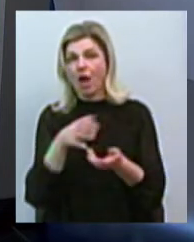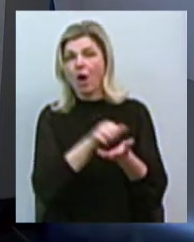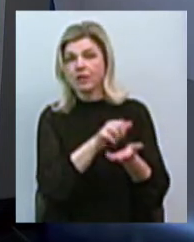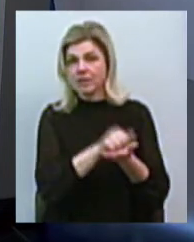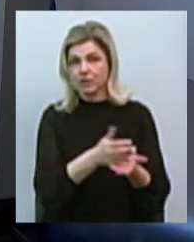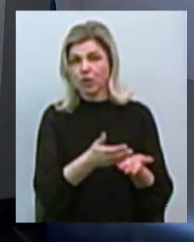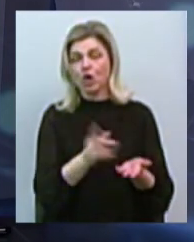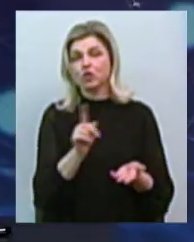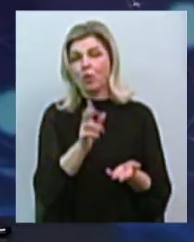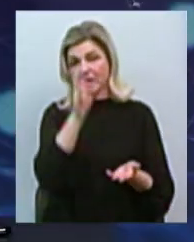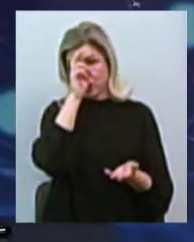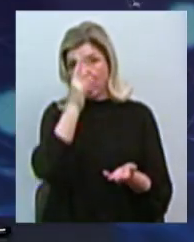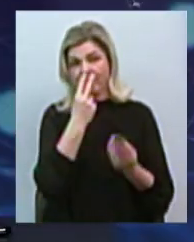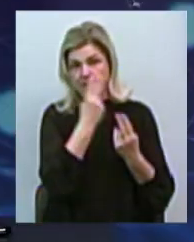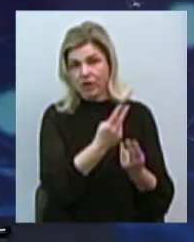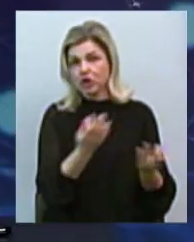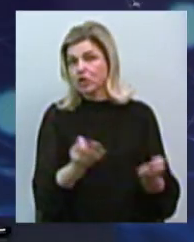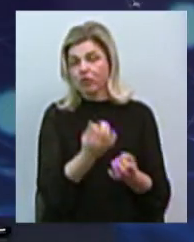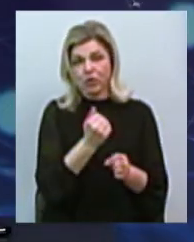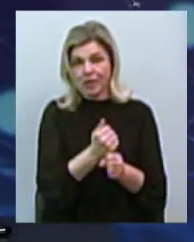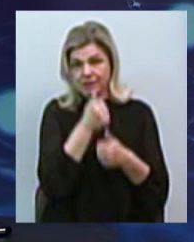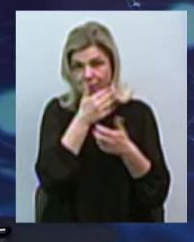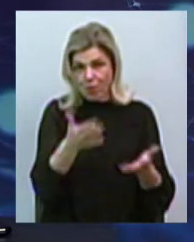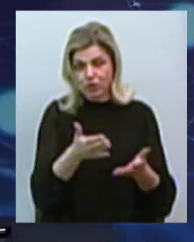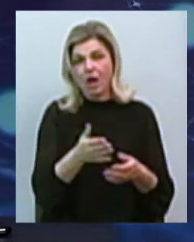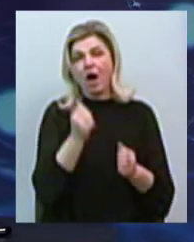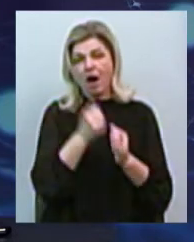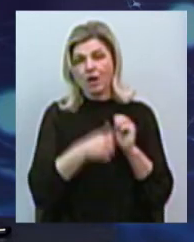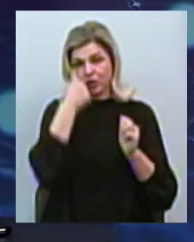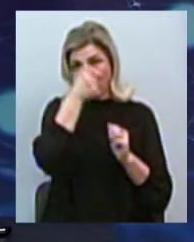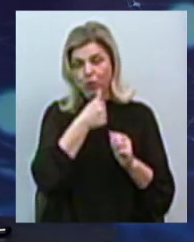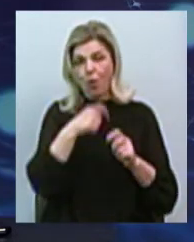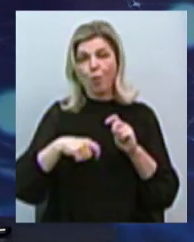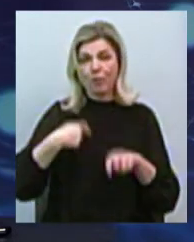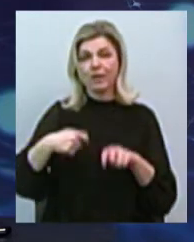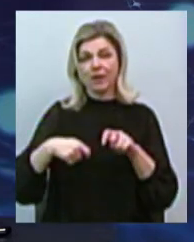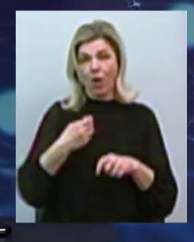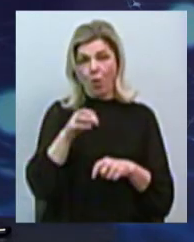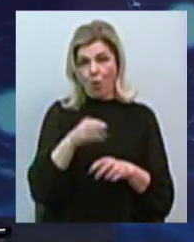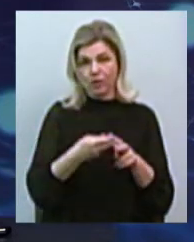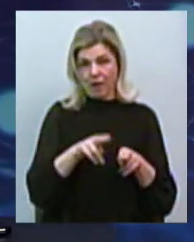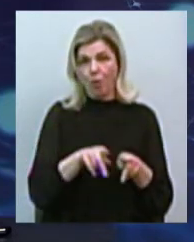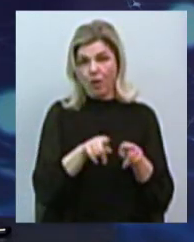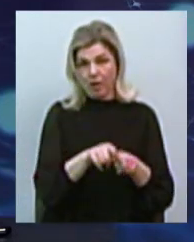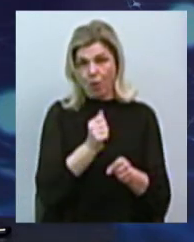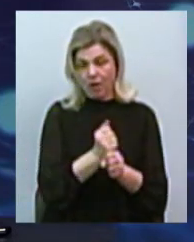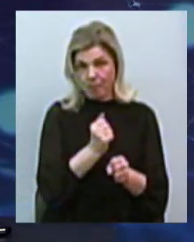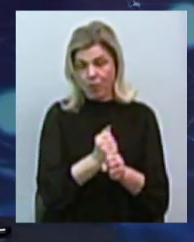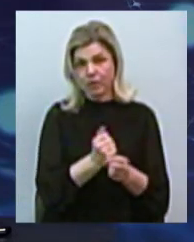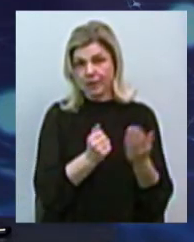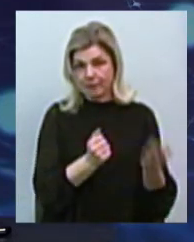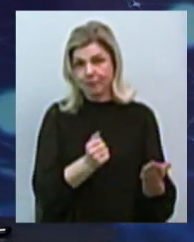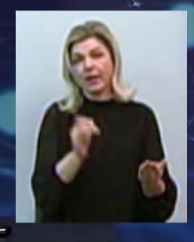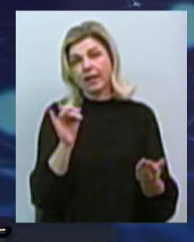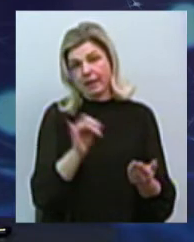Тобто, держава вже бачить, що нічого з ними не може, щорічно отримує збитки від цієї діяльності цього об'єкту